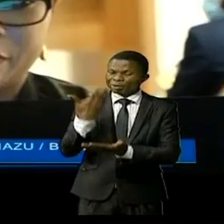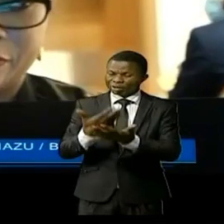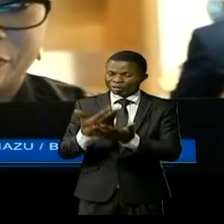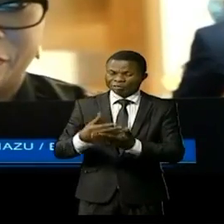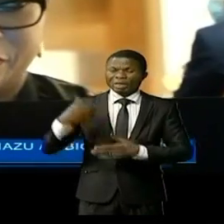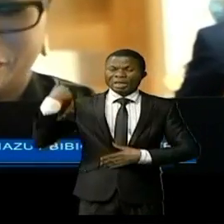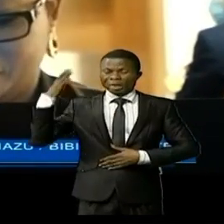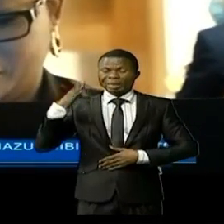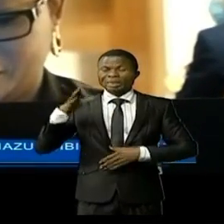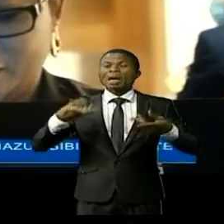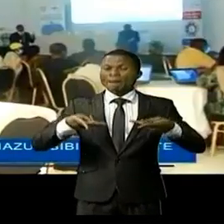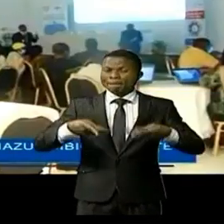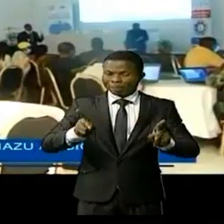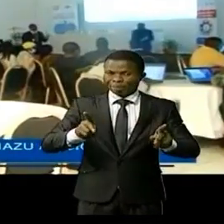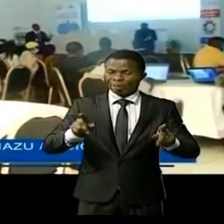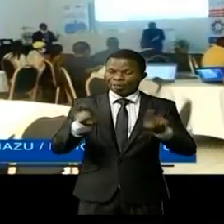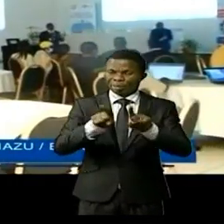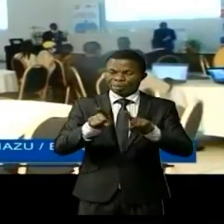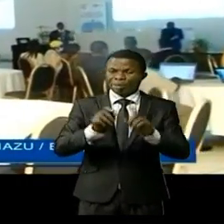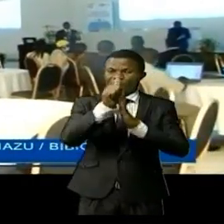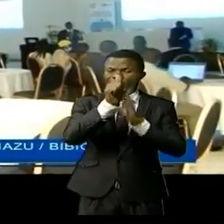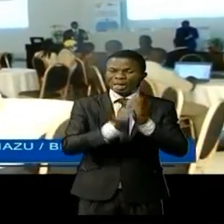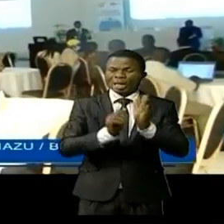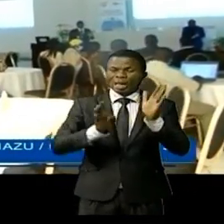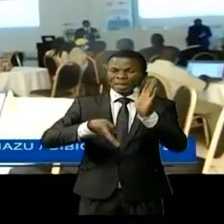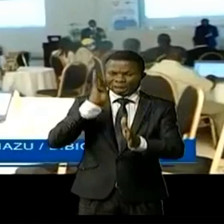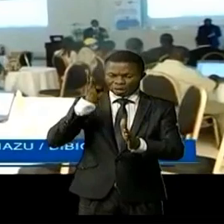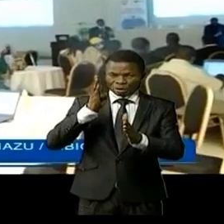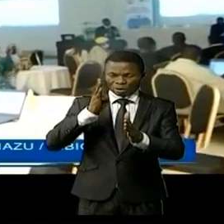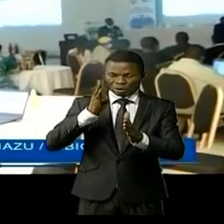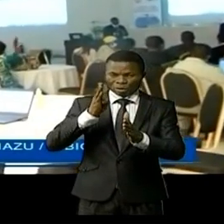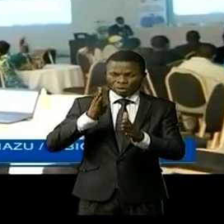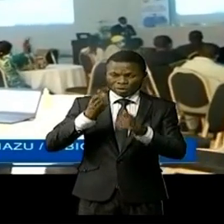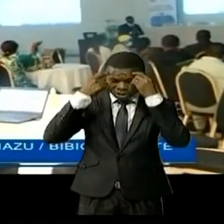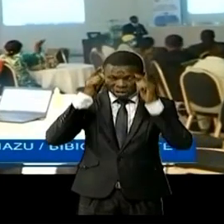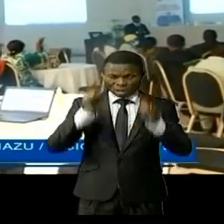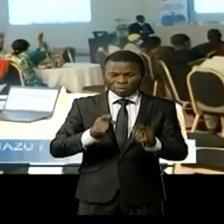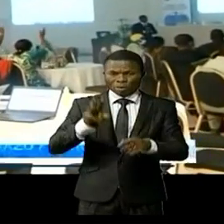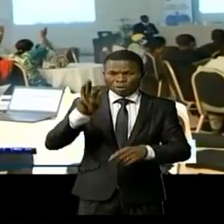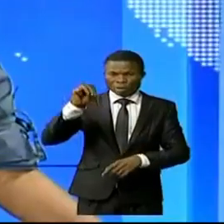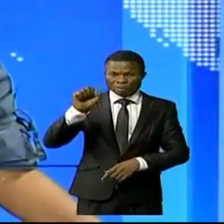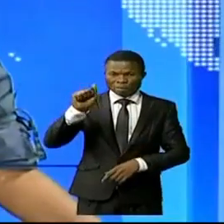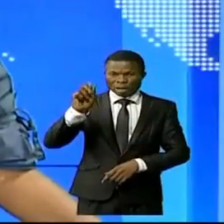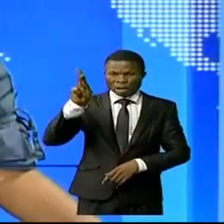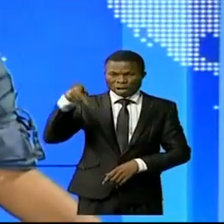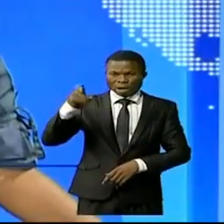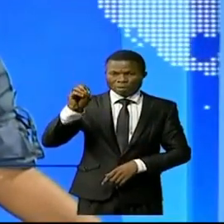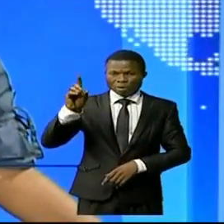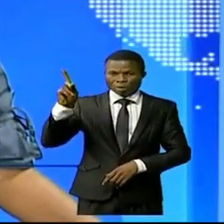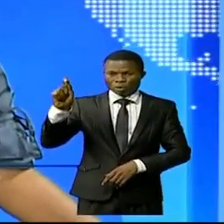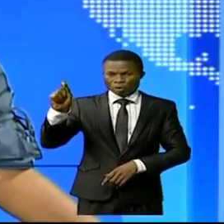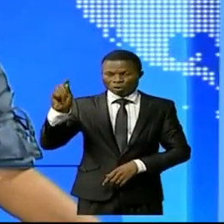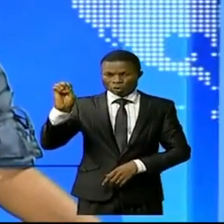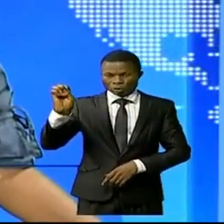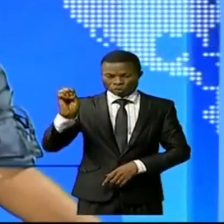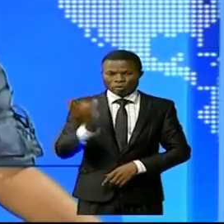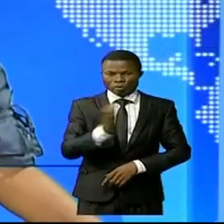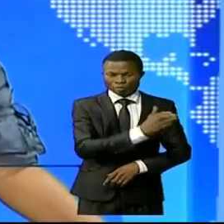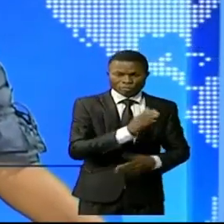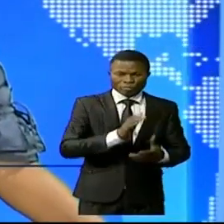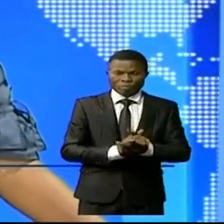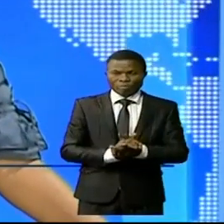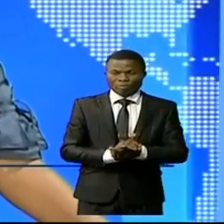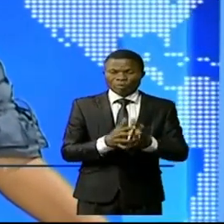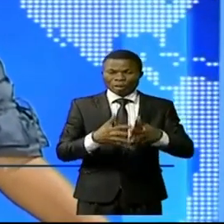RDC conformément à l'article 14 du protocole de Maputo tout à fait autre chose les